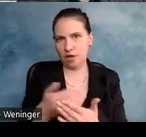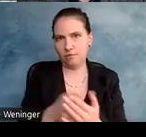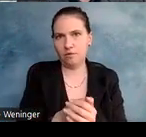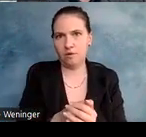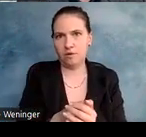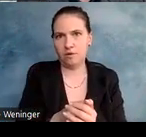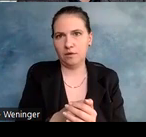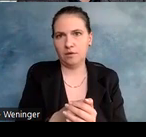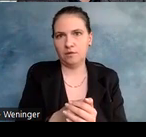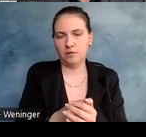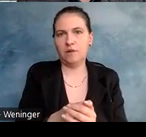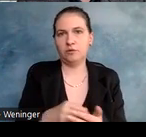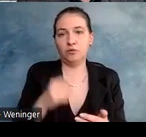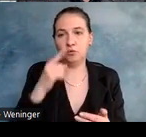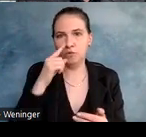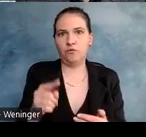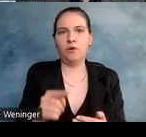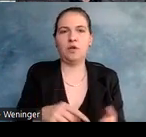es sonst nur für Screenreader-Nutzer geht.